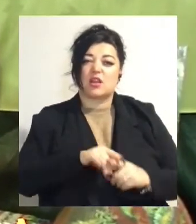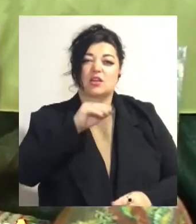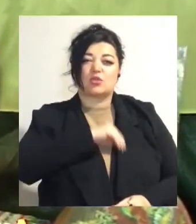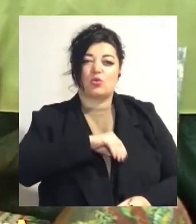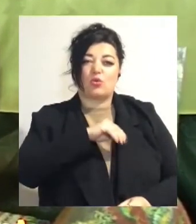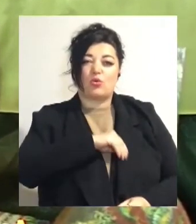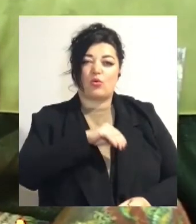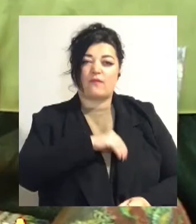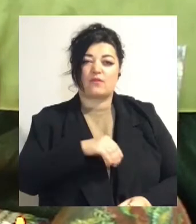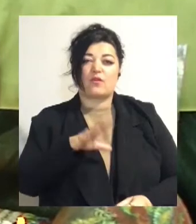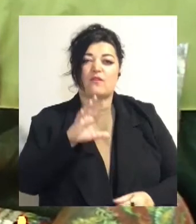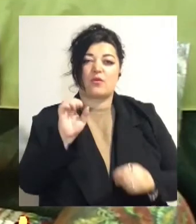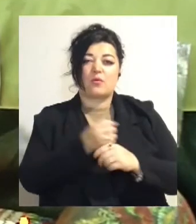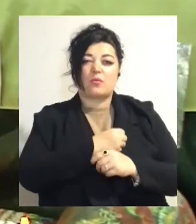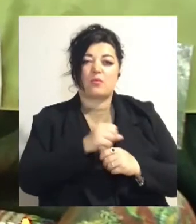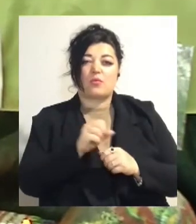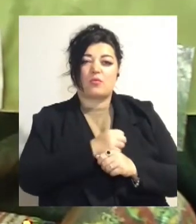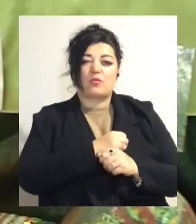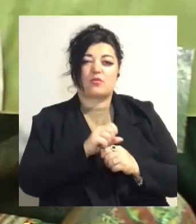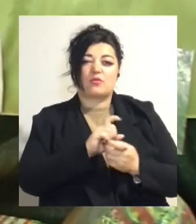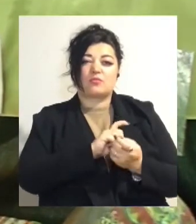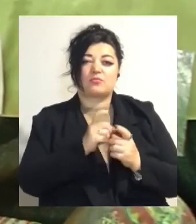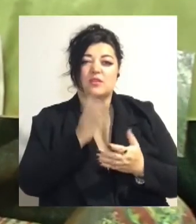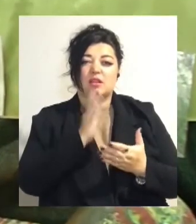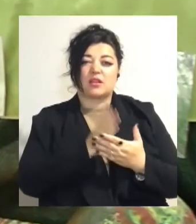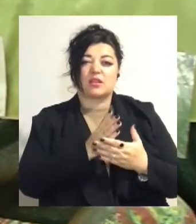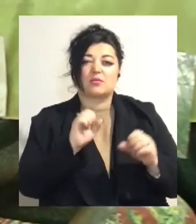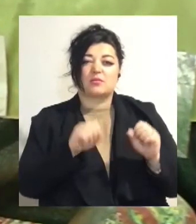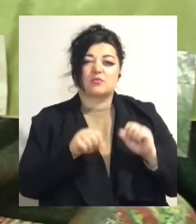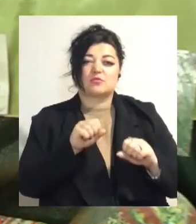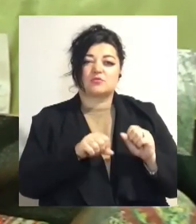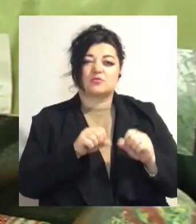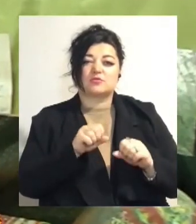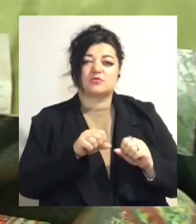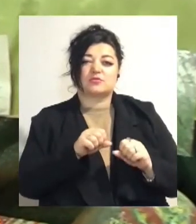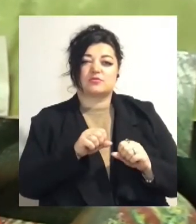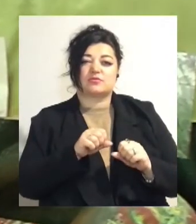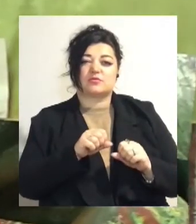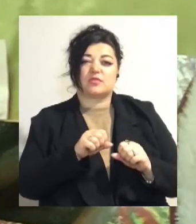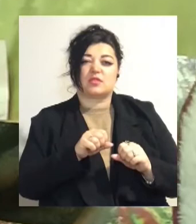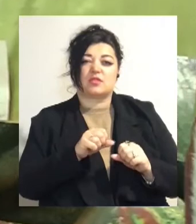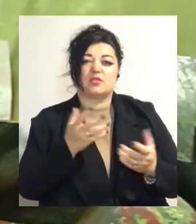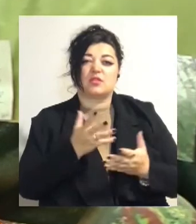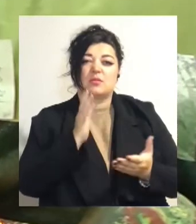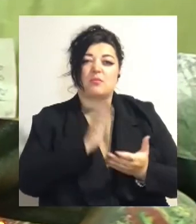В бойовому гопакові дуже важливий є елемент того, що вони мають бути